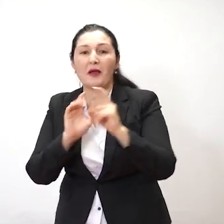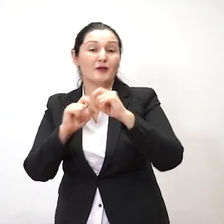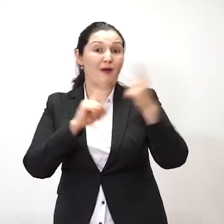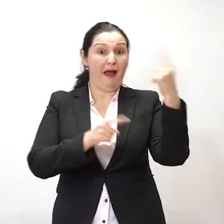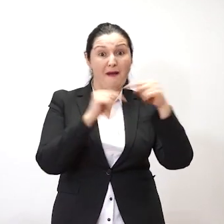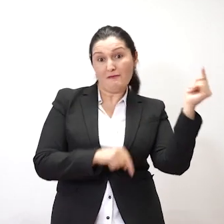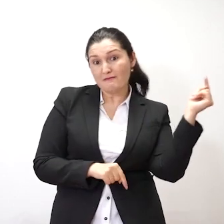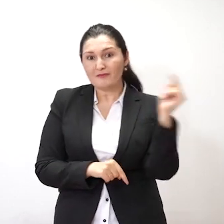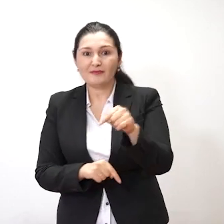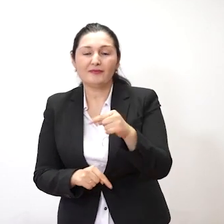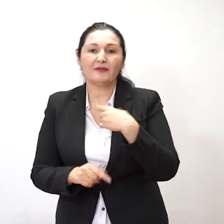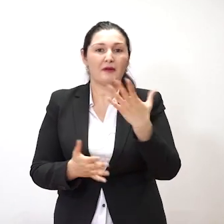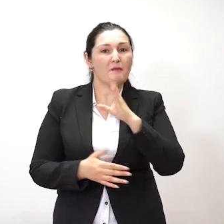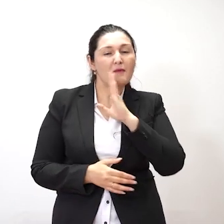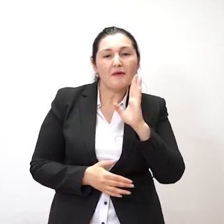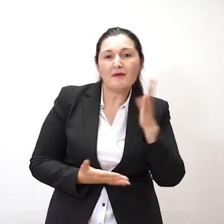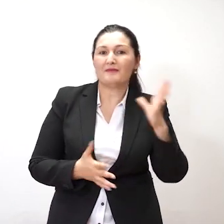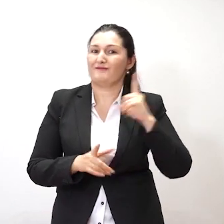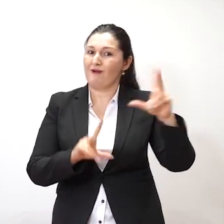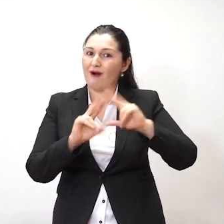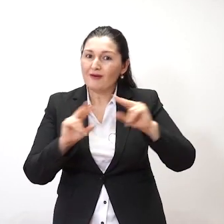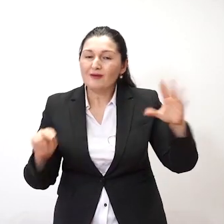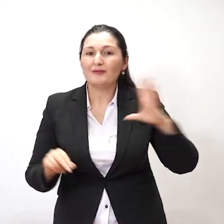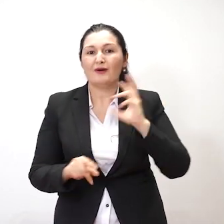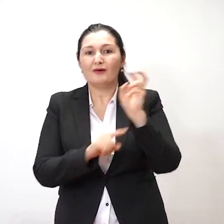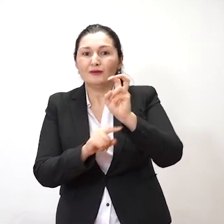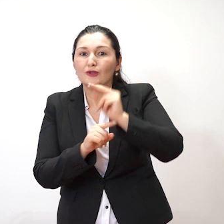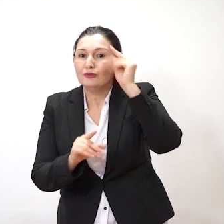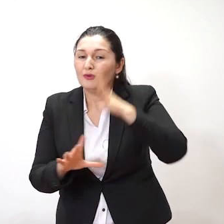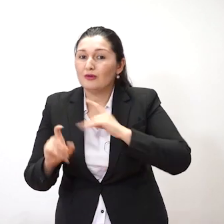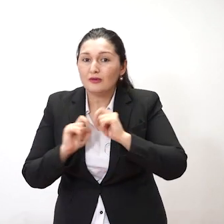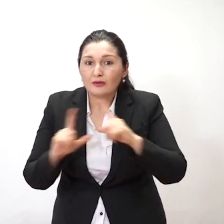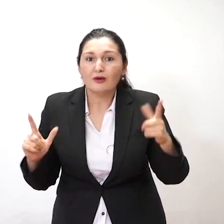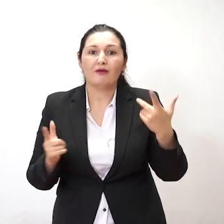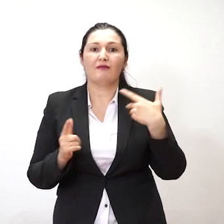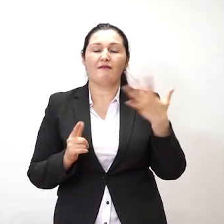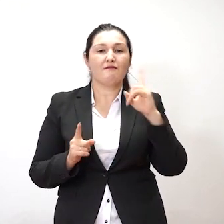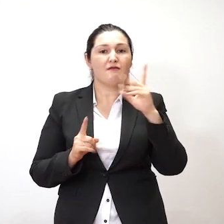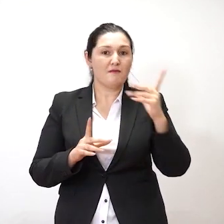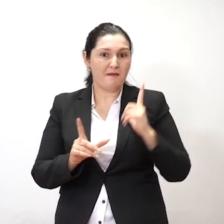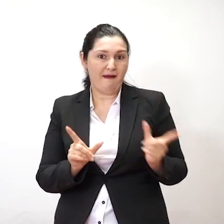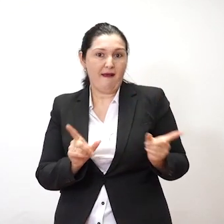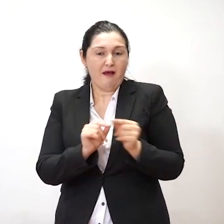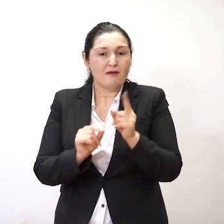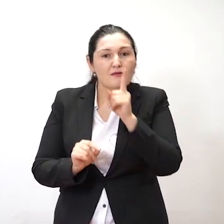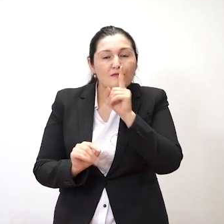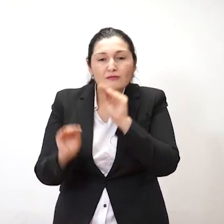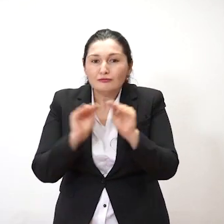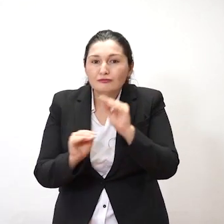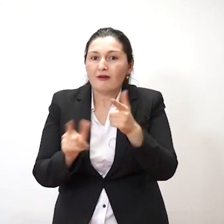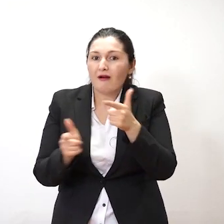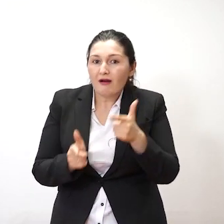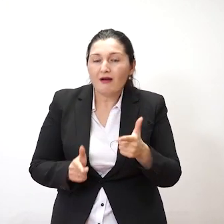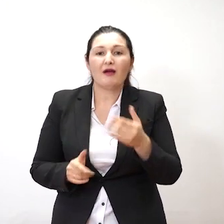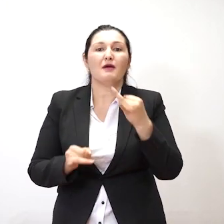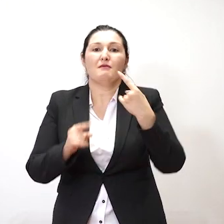میگشتم. وقتی که مادرم و علیمه کار میکنند در مکتب، با ما درس همراه ما درسار رو تیار میکرد و با ما